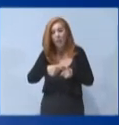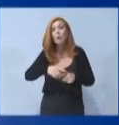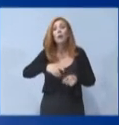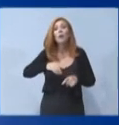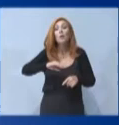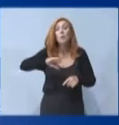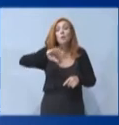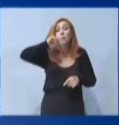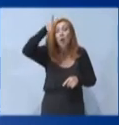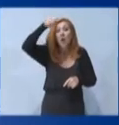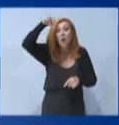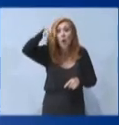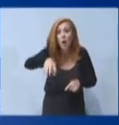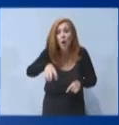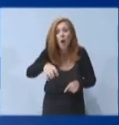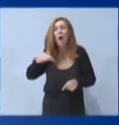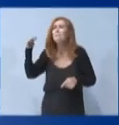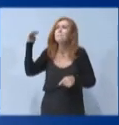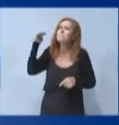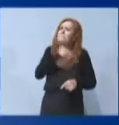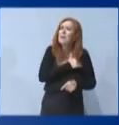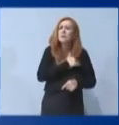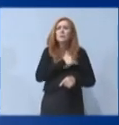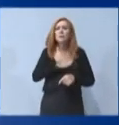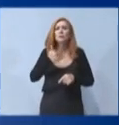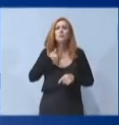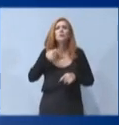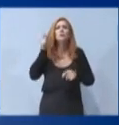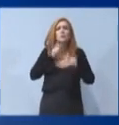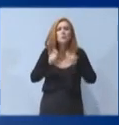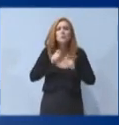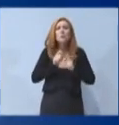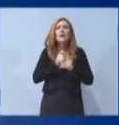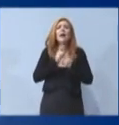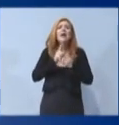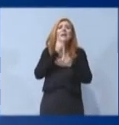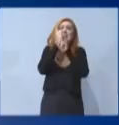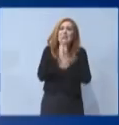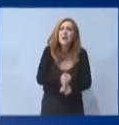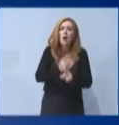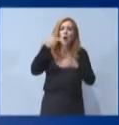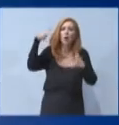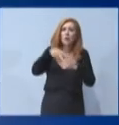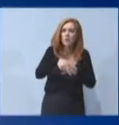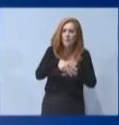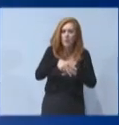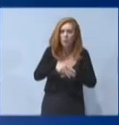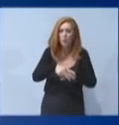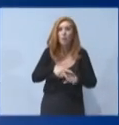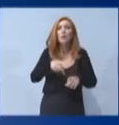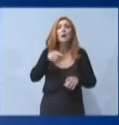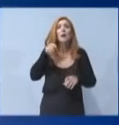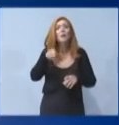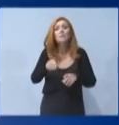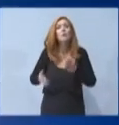χώρα που αμέσως συγκροτεί ένα ειδικό ταμείο ενεργειακής μετάβασης. Αυτό θα